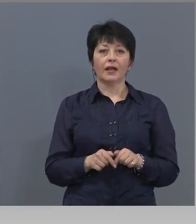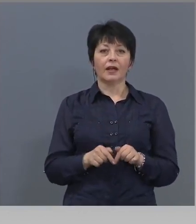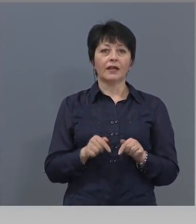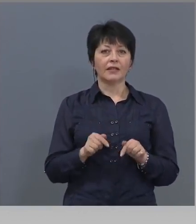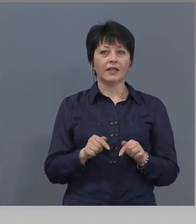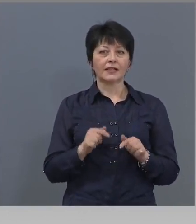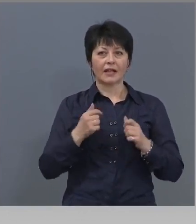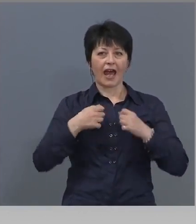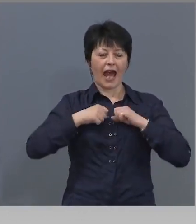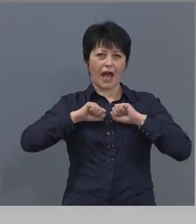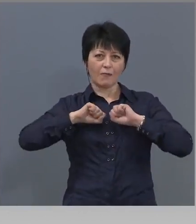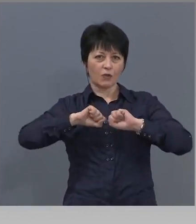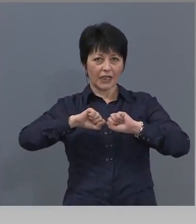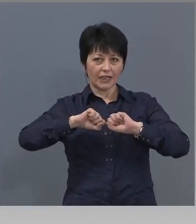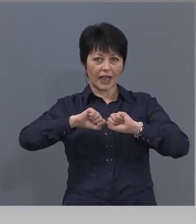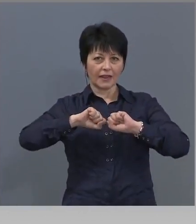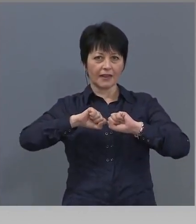стадния имунитет, а